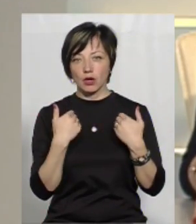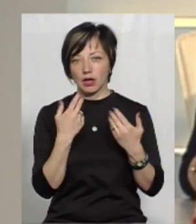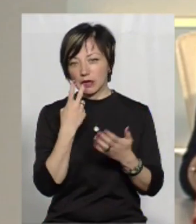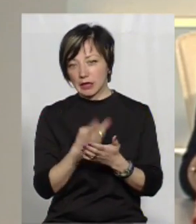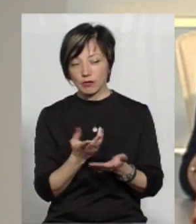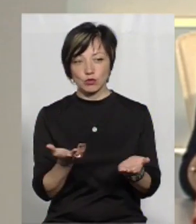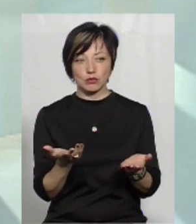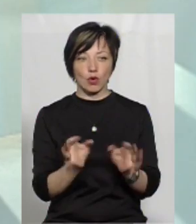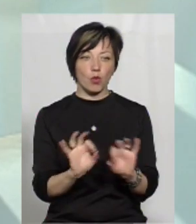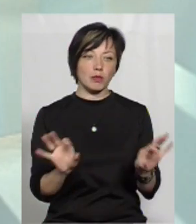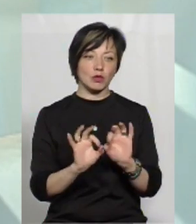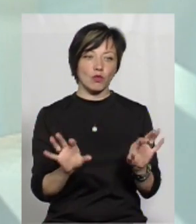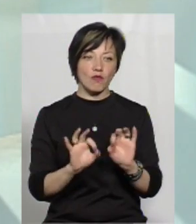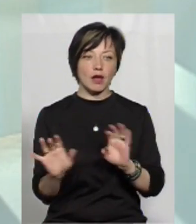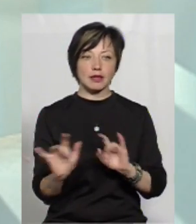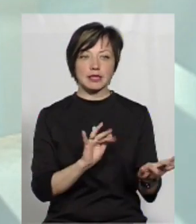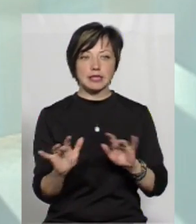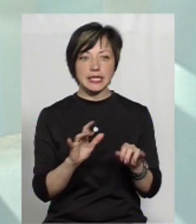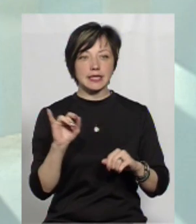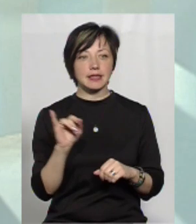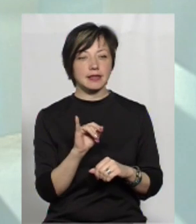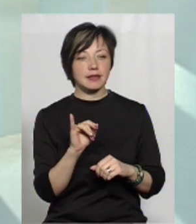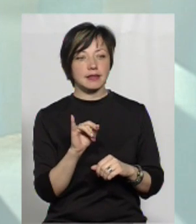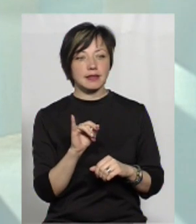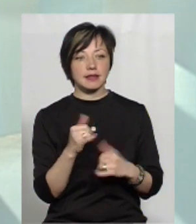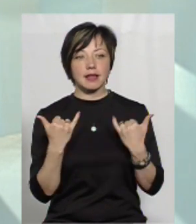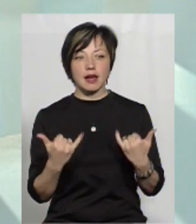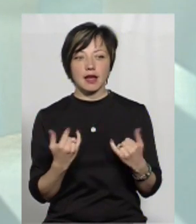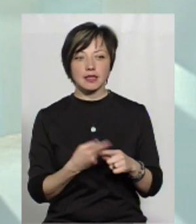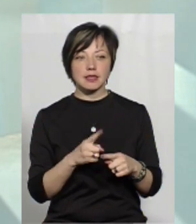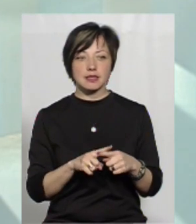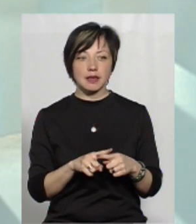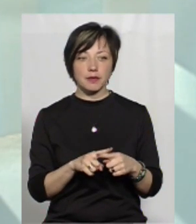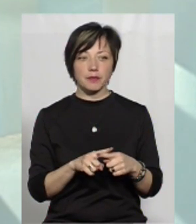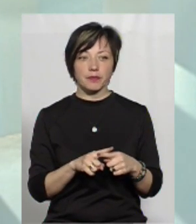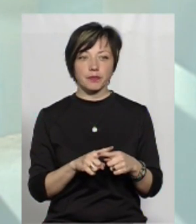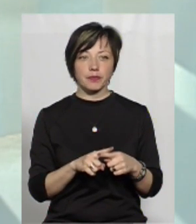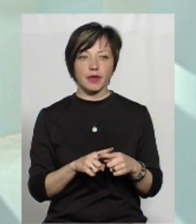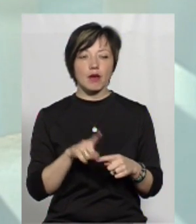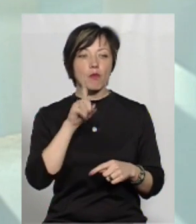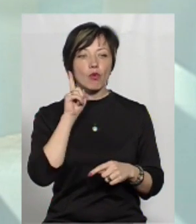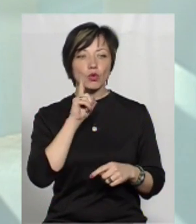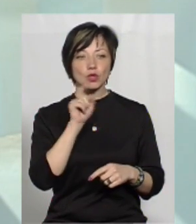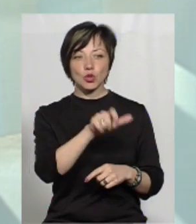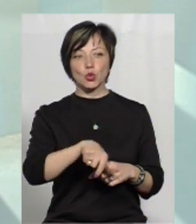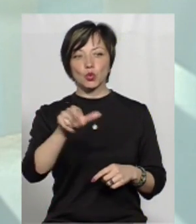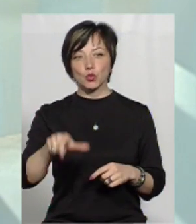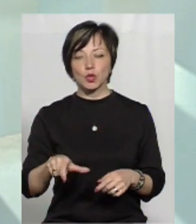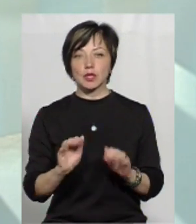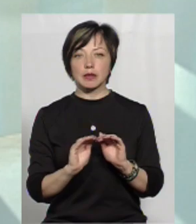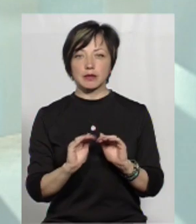дивлюсь. Коментування дій. І наразі це молоді люди,